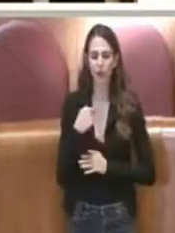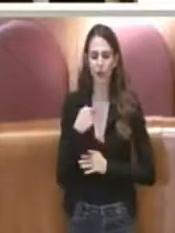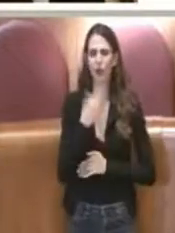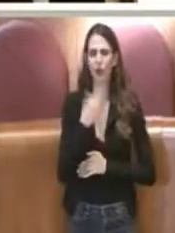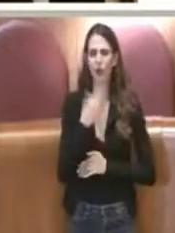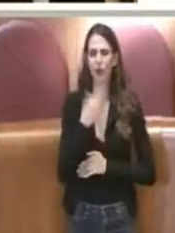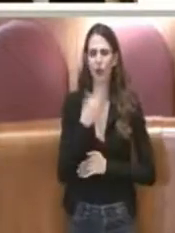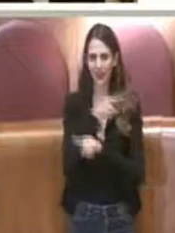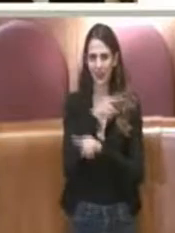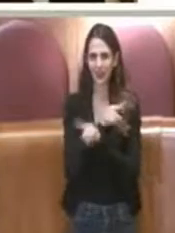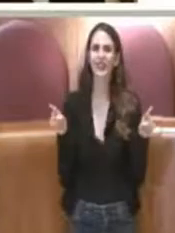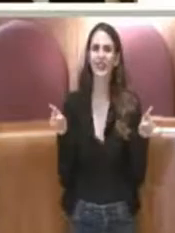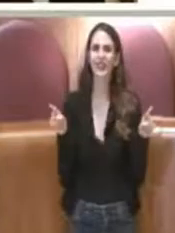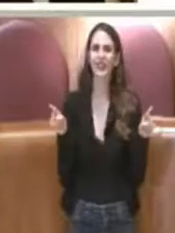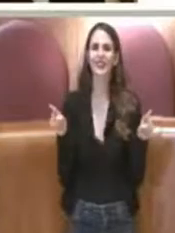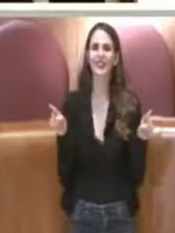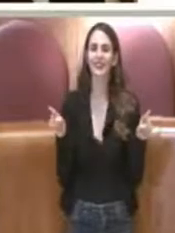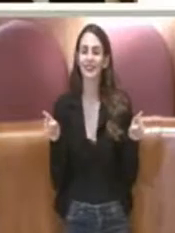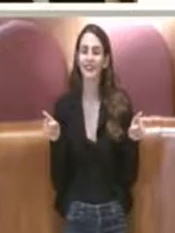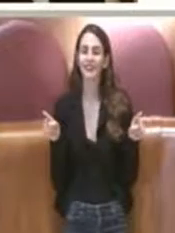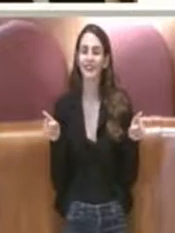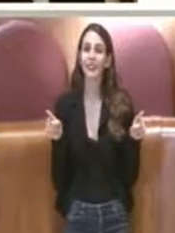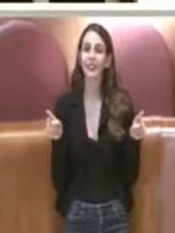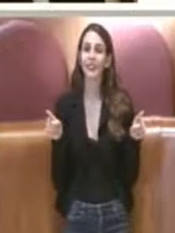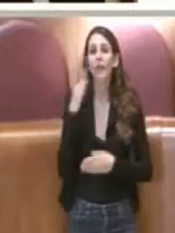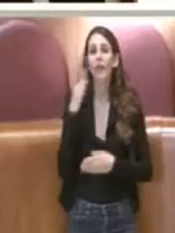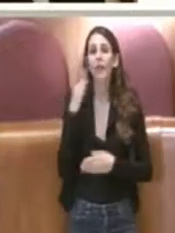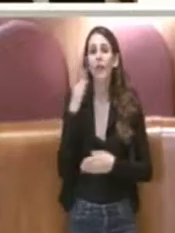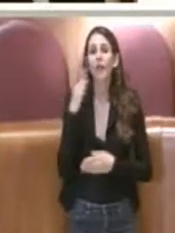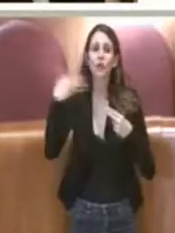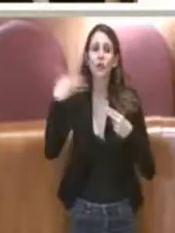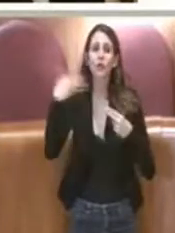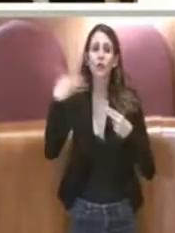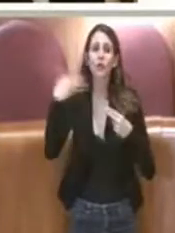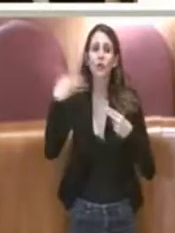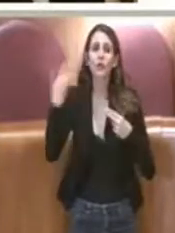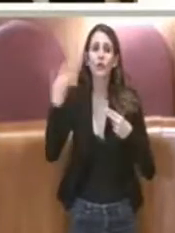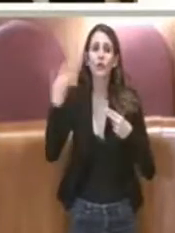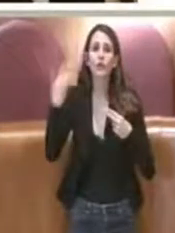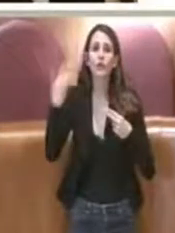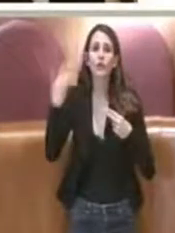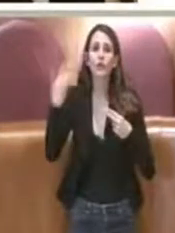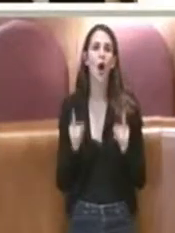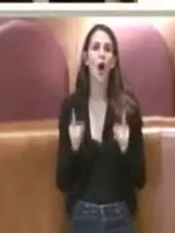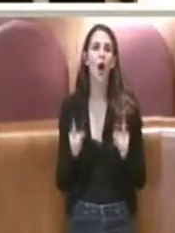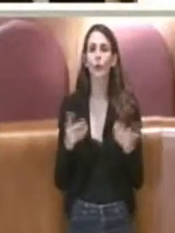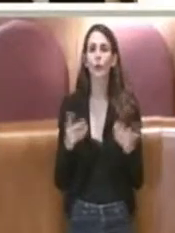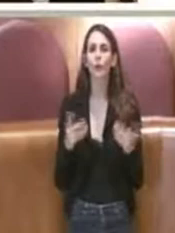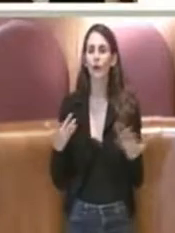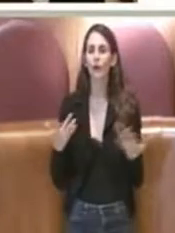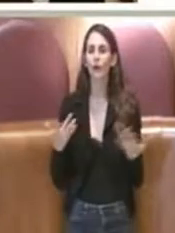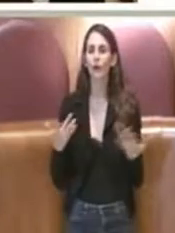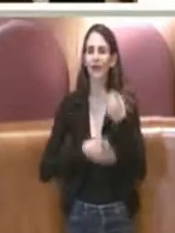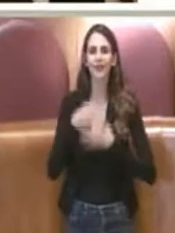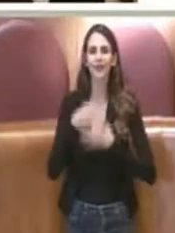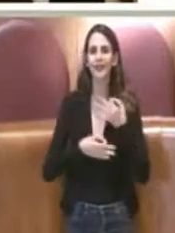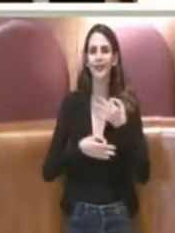ricordare, è naturale, è un evento che accade,